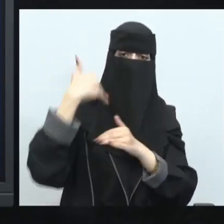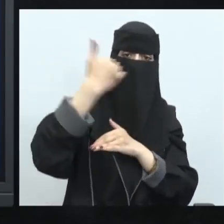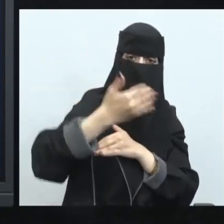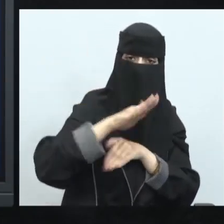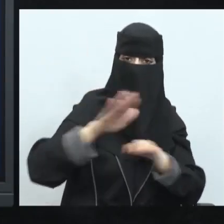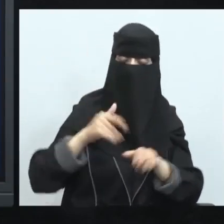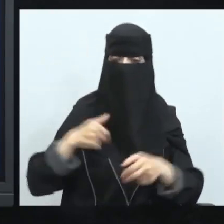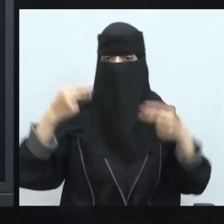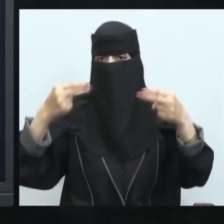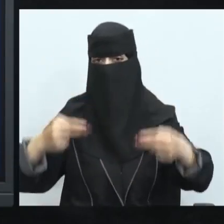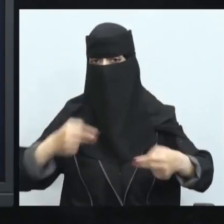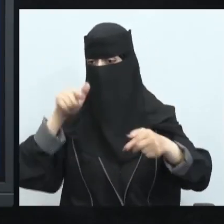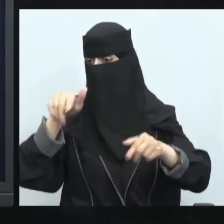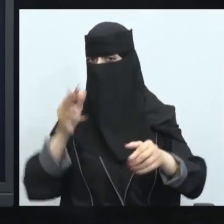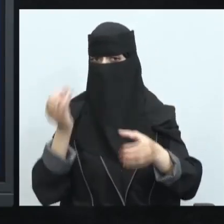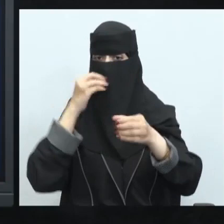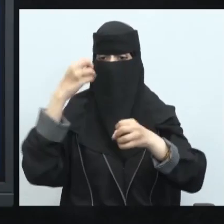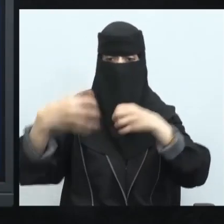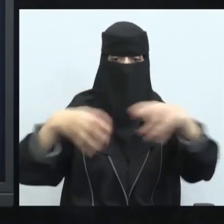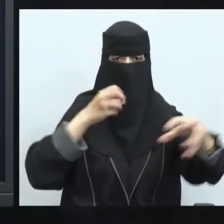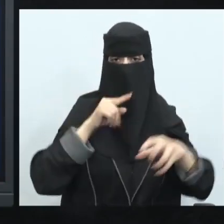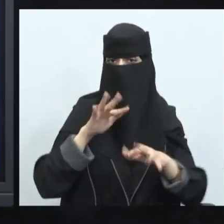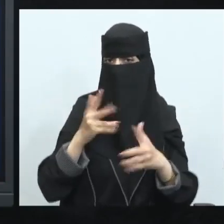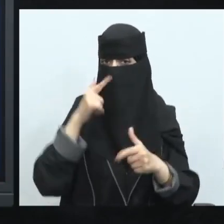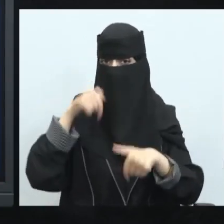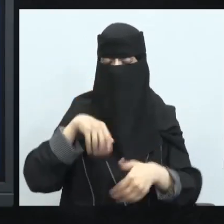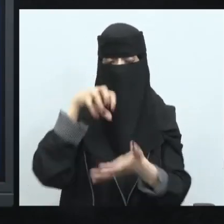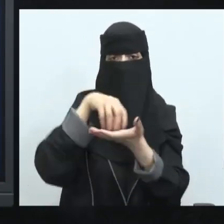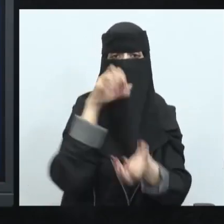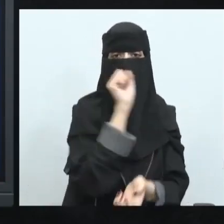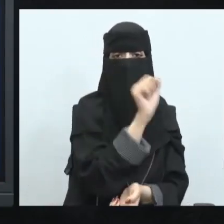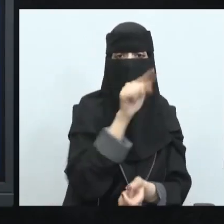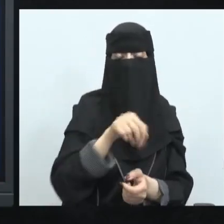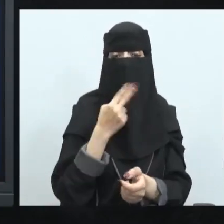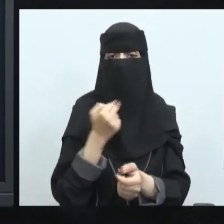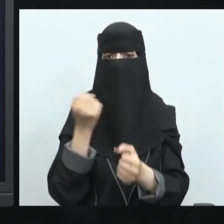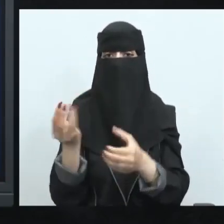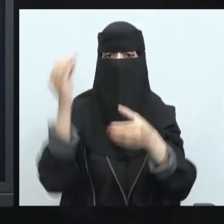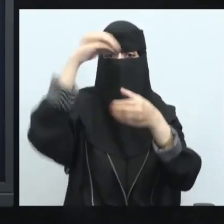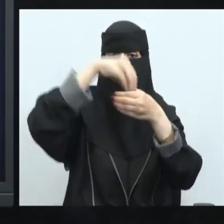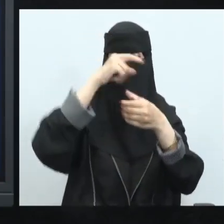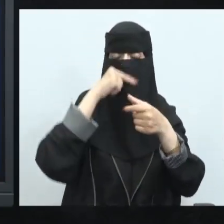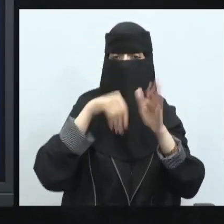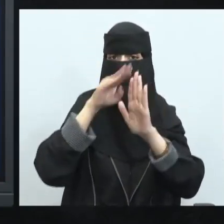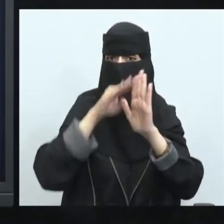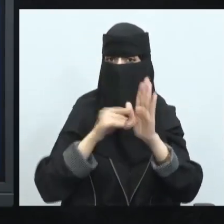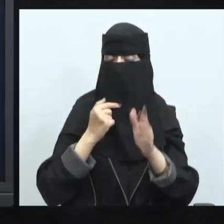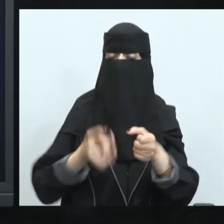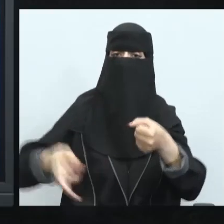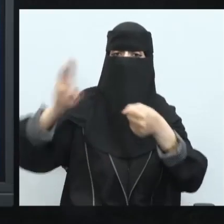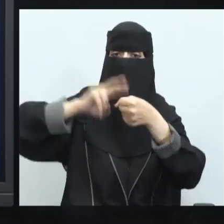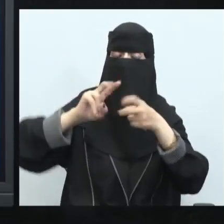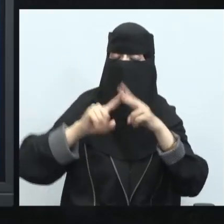ستنتج من هذه الفعاليات إذن لا بد أن نوفر الأماكن المناسبة للتخلص من النفايات ويكون لك إعادة